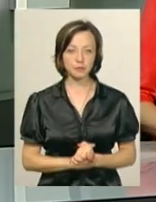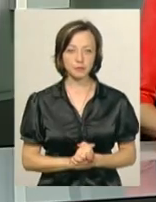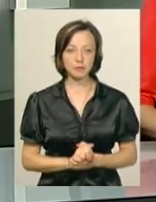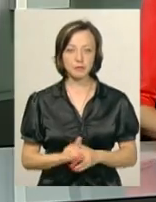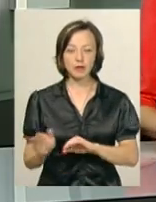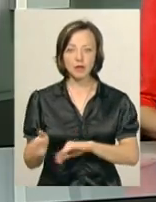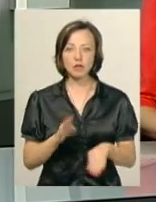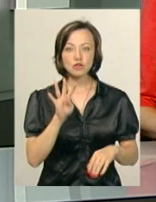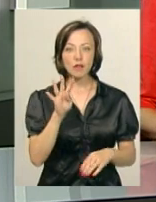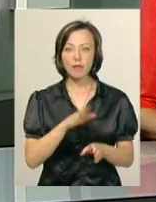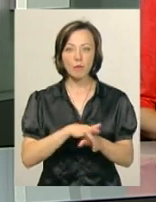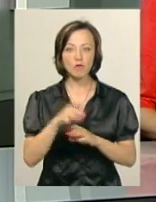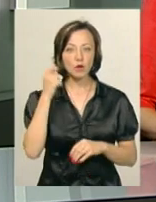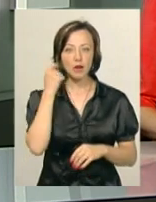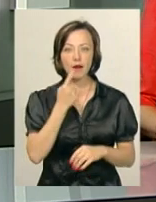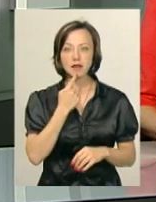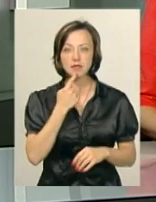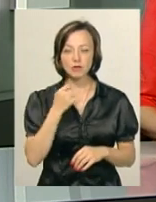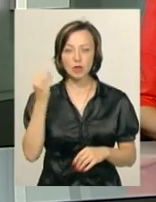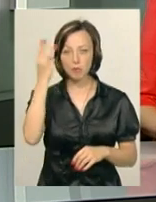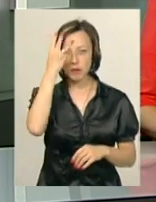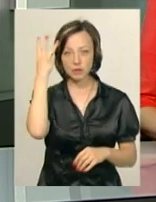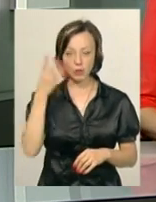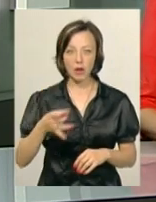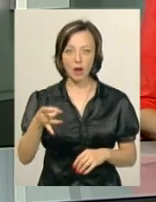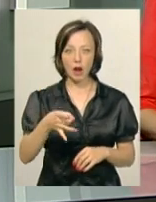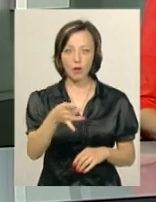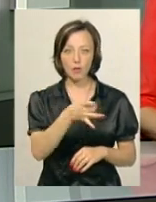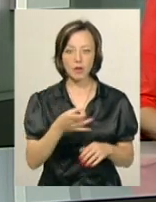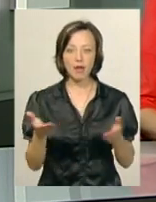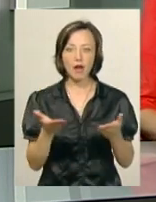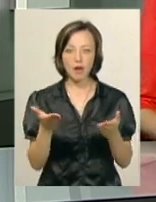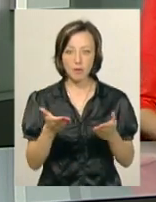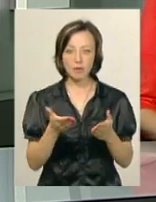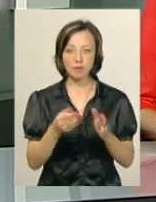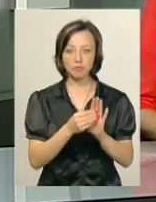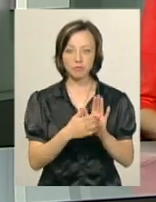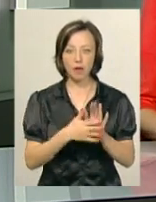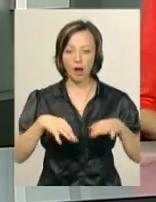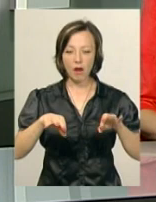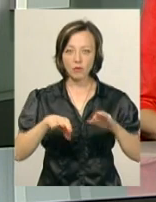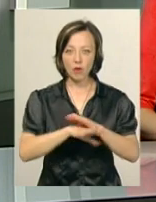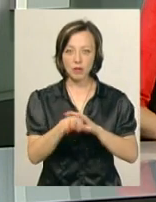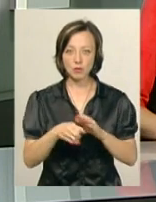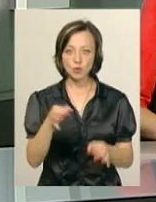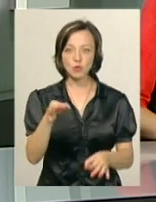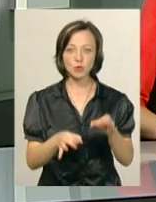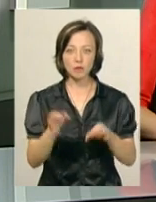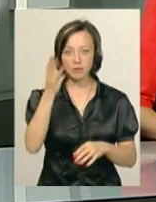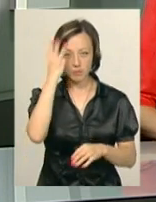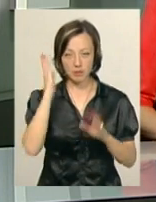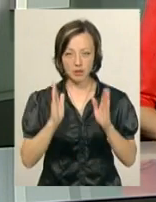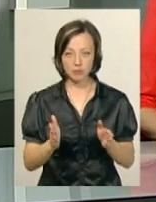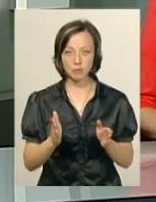Чотирьох неповнолітніх з Красилівського та Хмельницького районів, яким інкримінують автокрадіжки, судитимуть в обласному